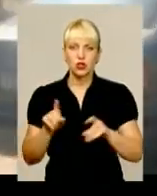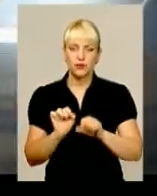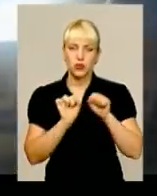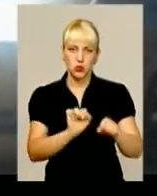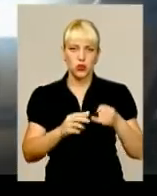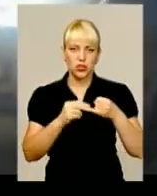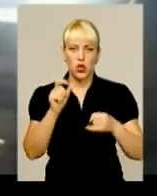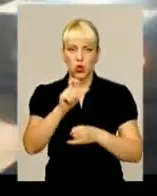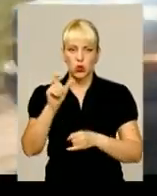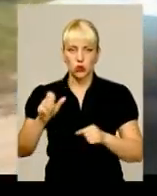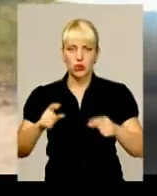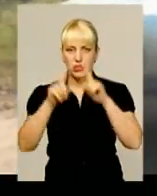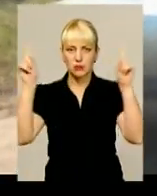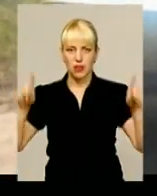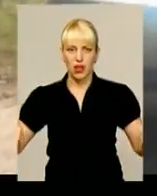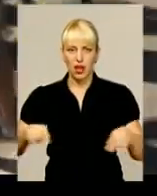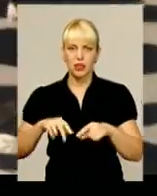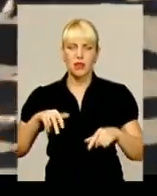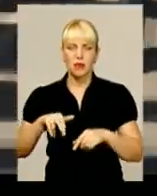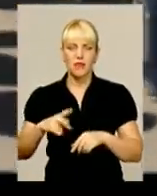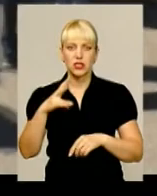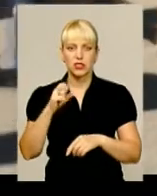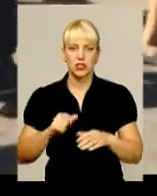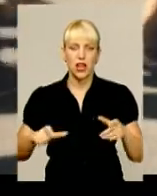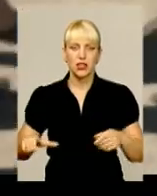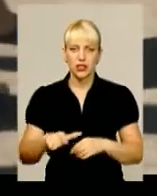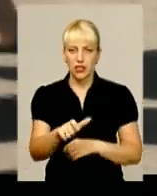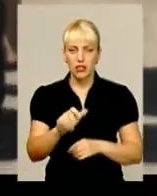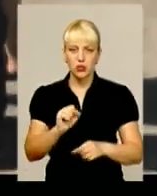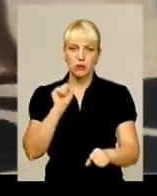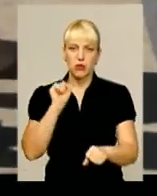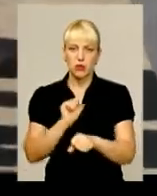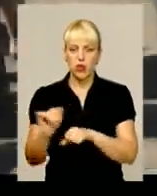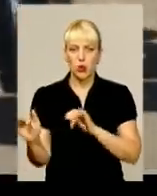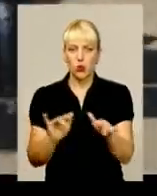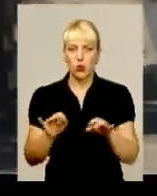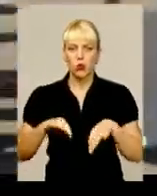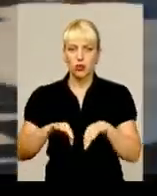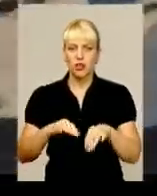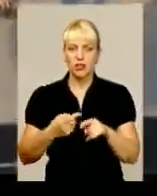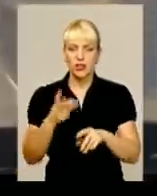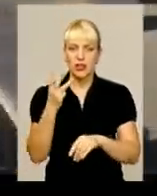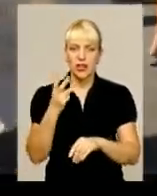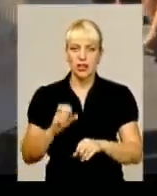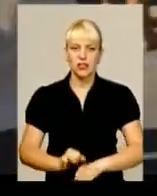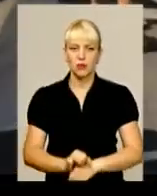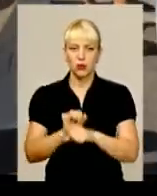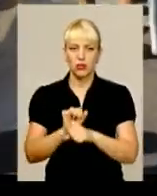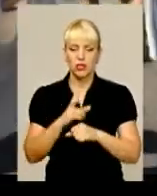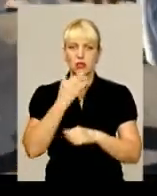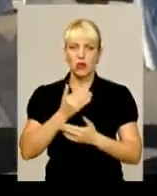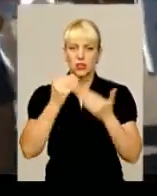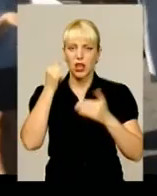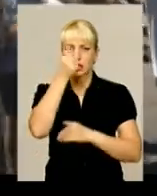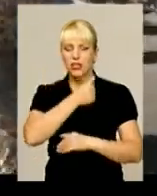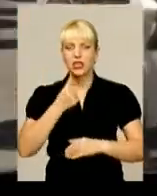люди з плакатами вийшли на трасу, чим паралізували рух транспорту на кілька годин. Це вже третя акція протесту за останній рік. Селяни